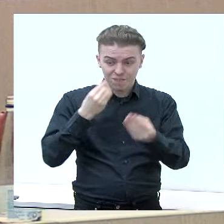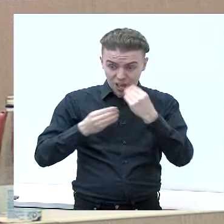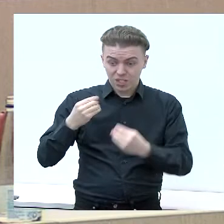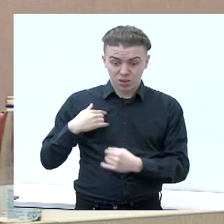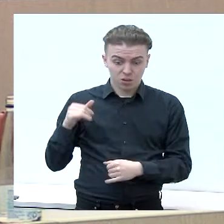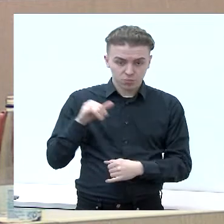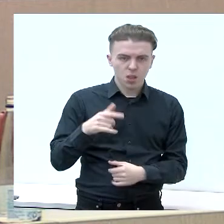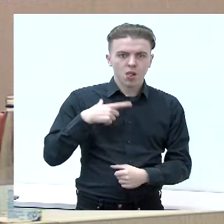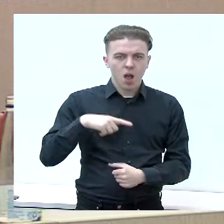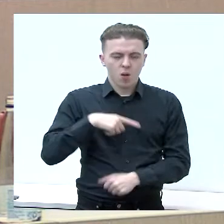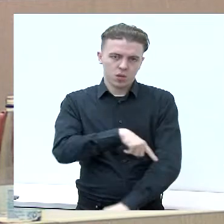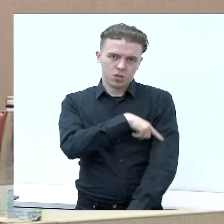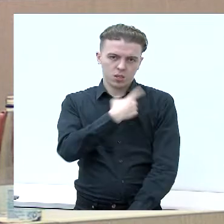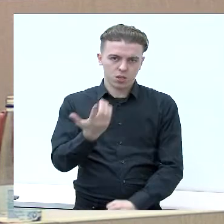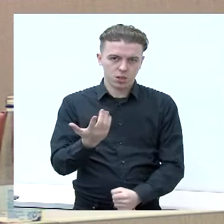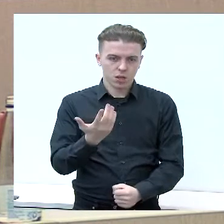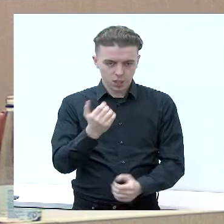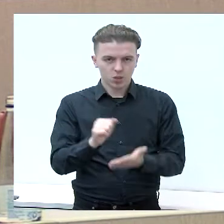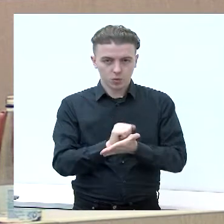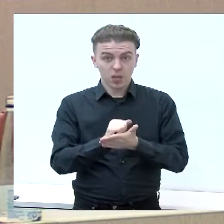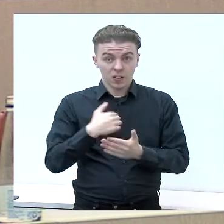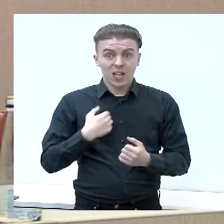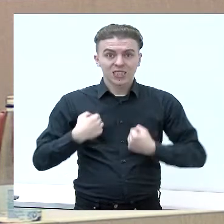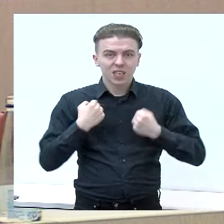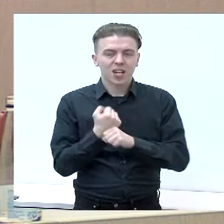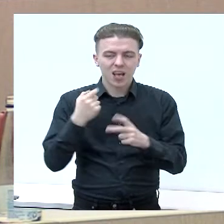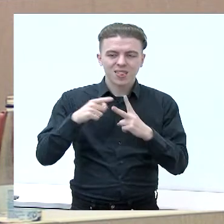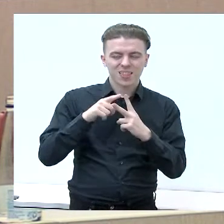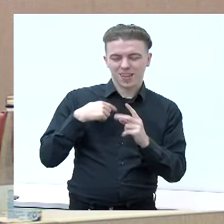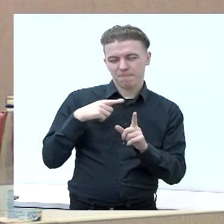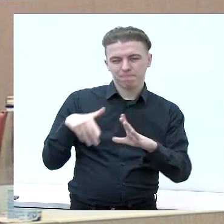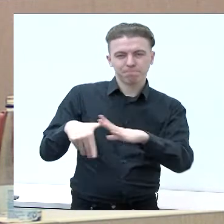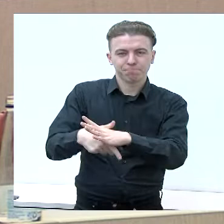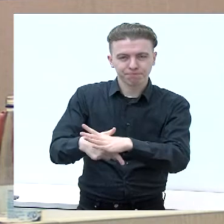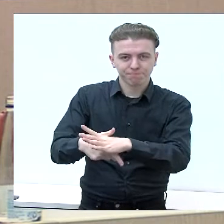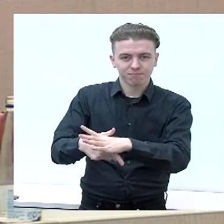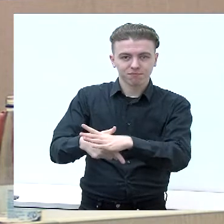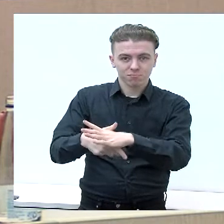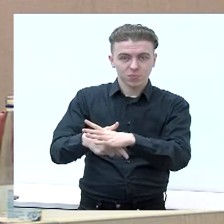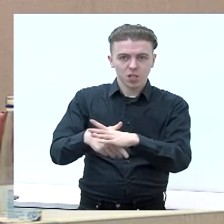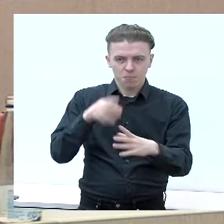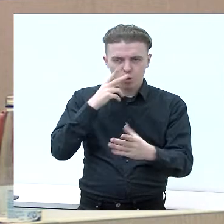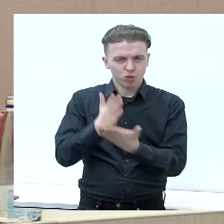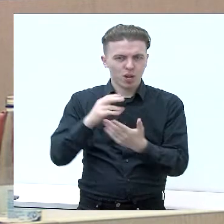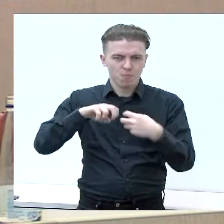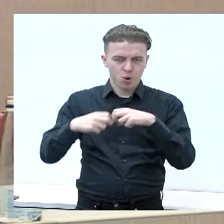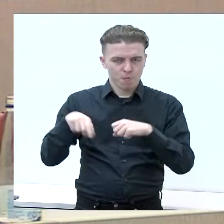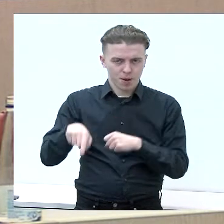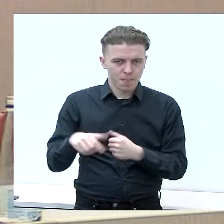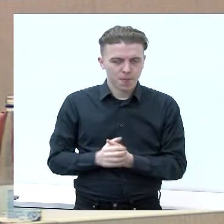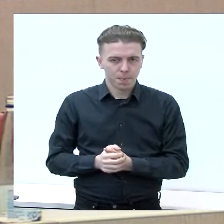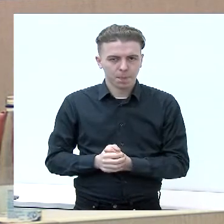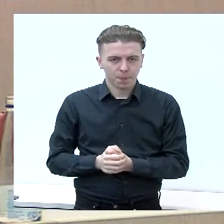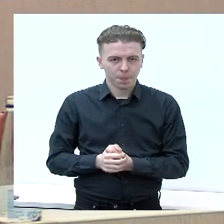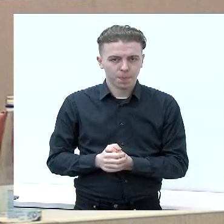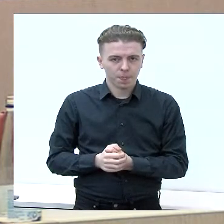ir gal laiko užtrunka. Tai stengiantys tuo patarpininkau, savaldybį matome ten spraga. Taip pat dar